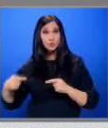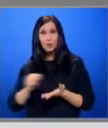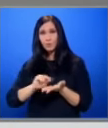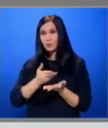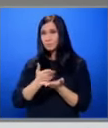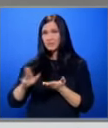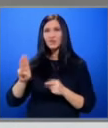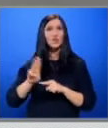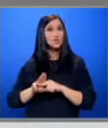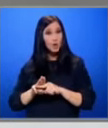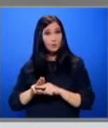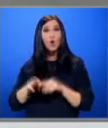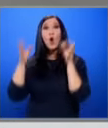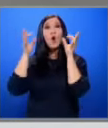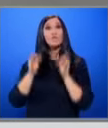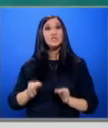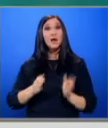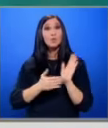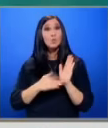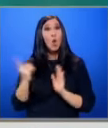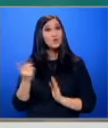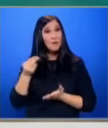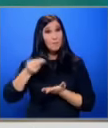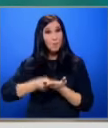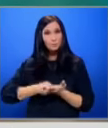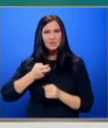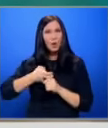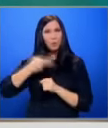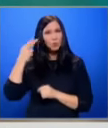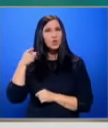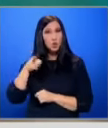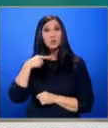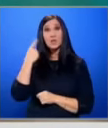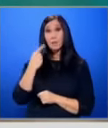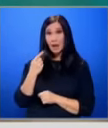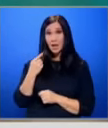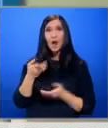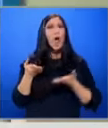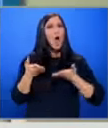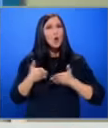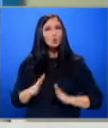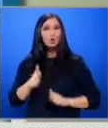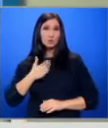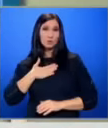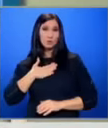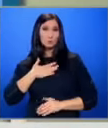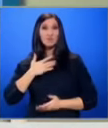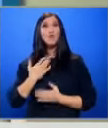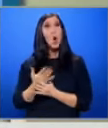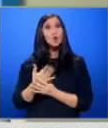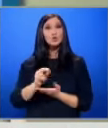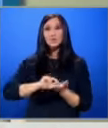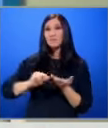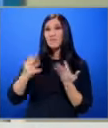изписване в Шейново. В официалния документ, освен подписите от болницата и този на майката, родилката събственоръчно ще записва